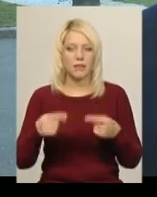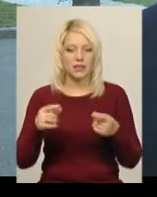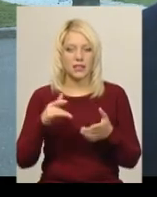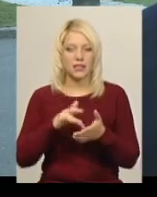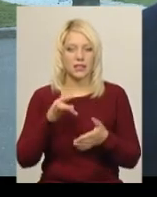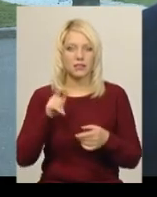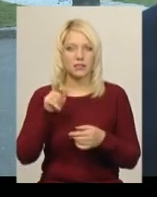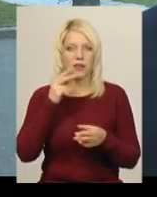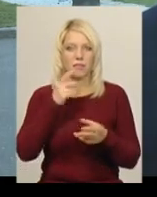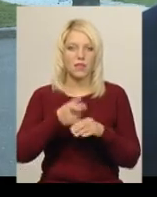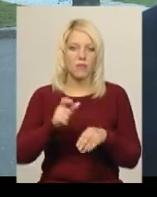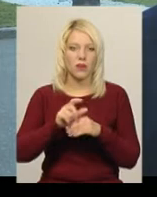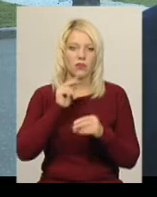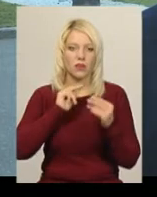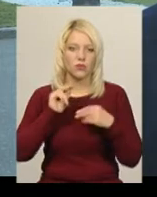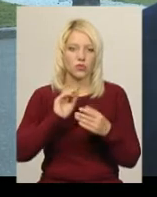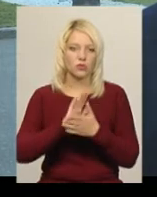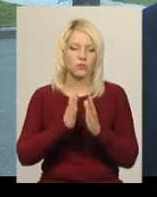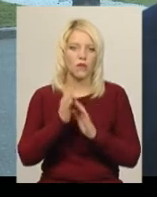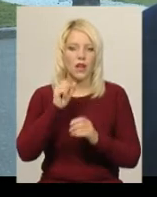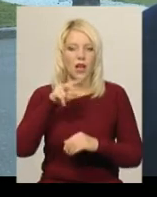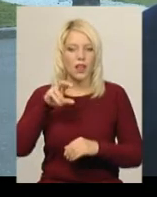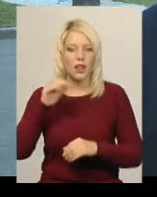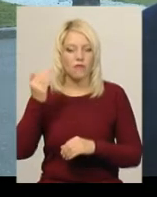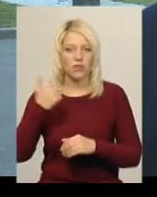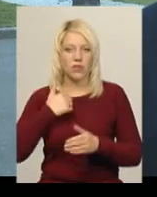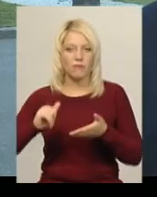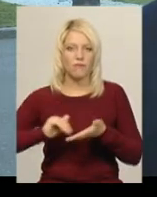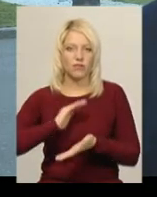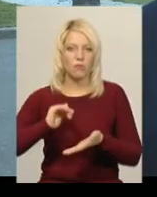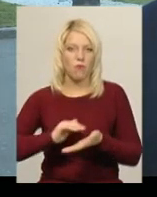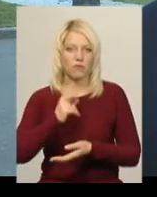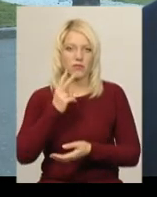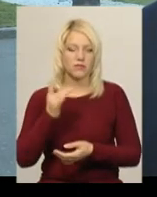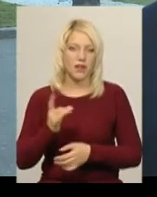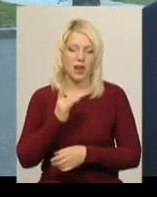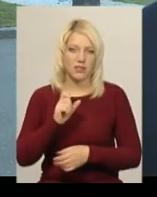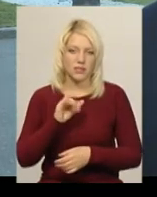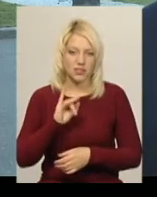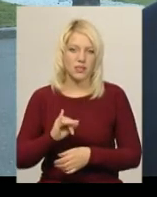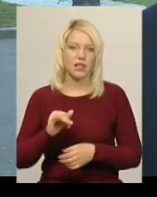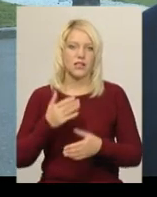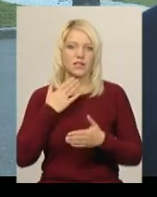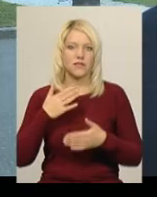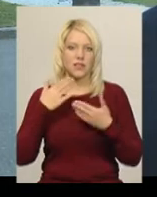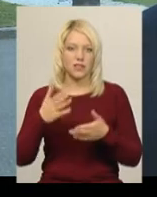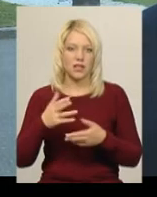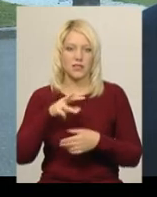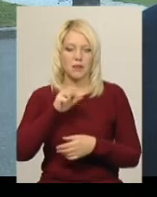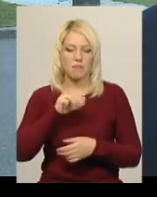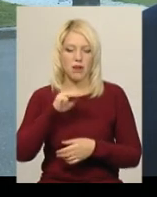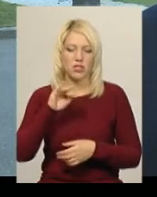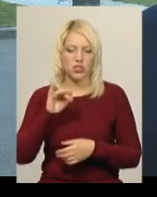набагато кращі умови, але вони нам два рази відмовили. Ми зверталися до Мажер,